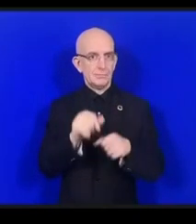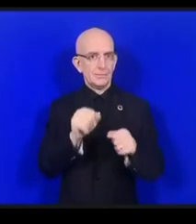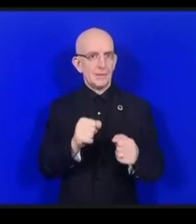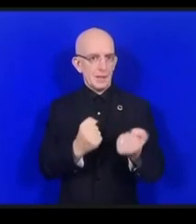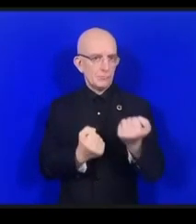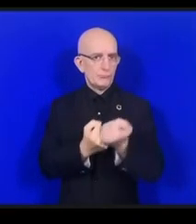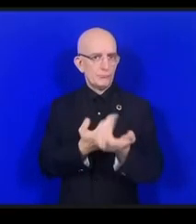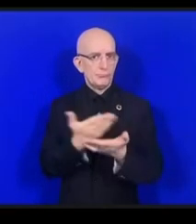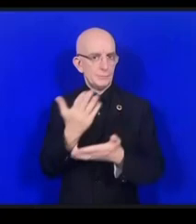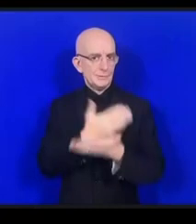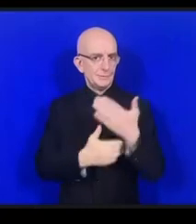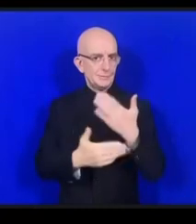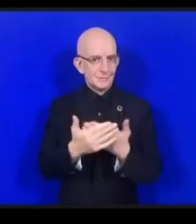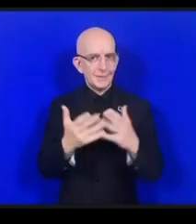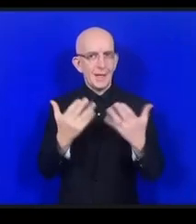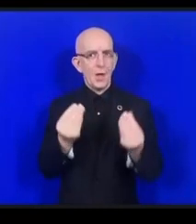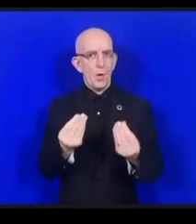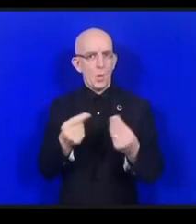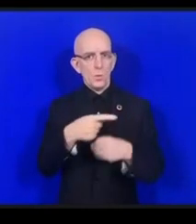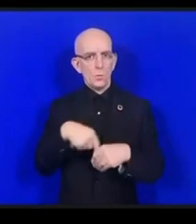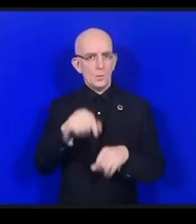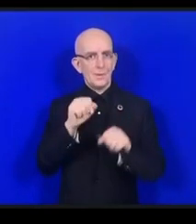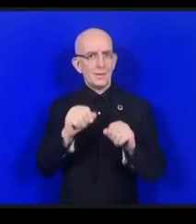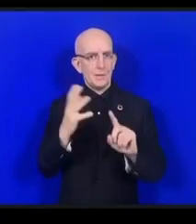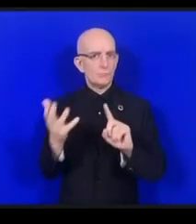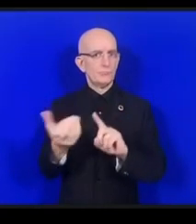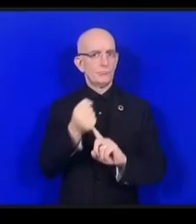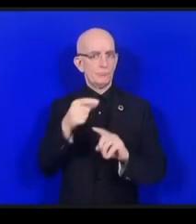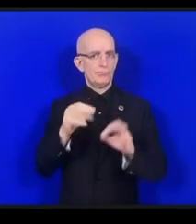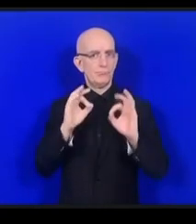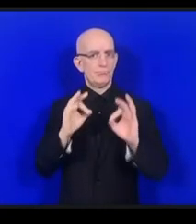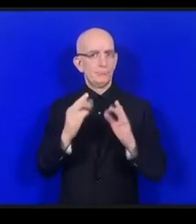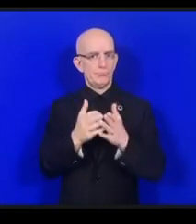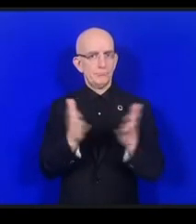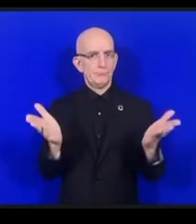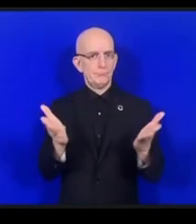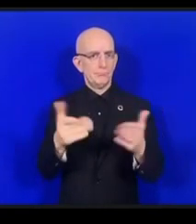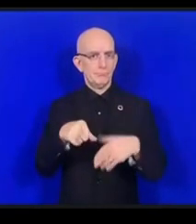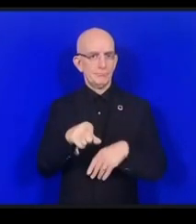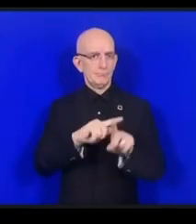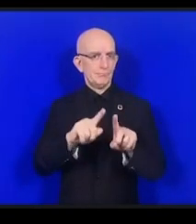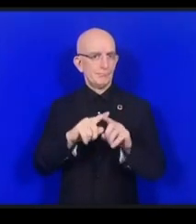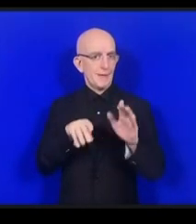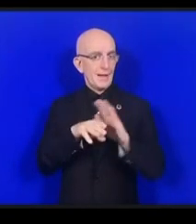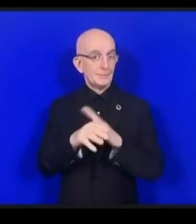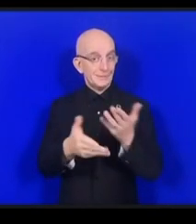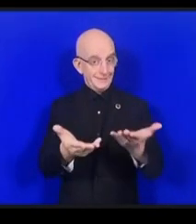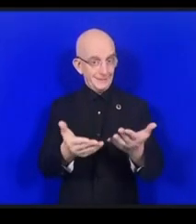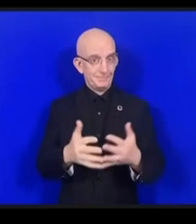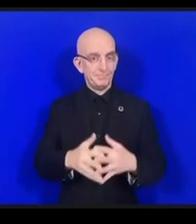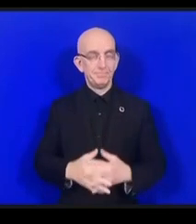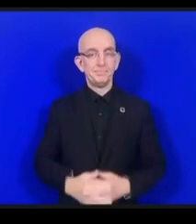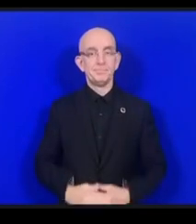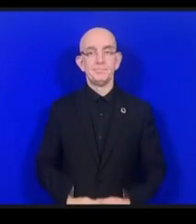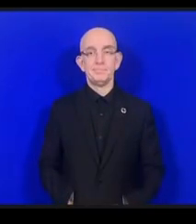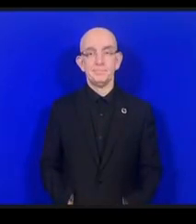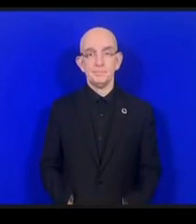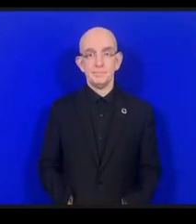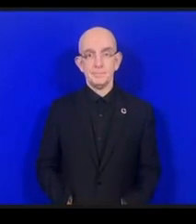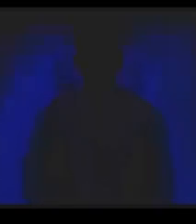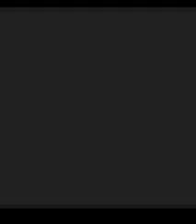une compréhension large et étendue de l'accessibilité ?